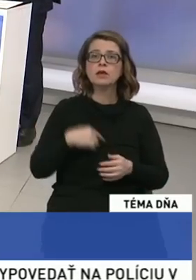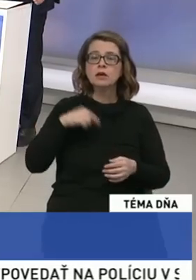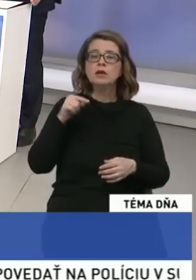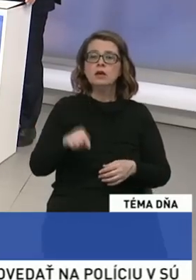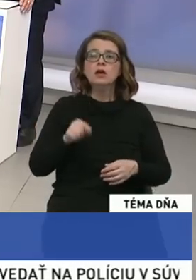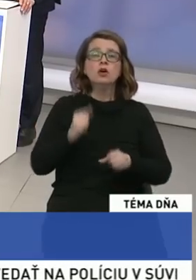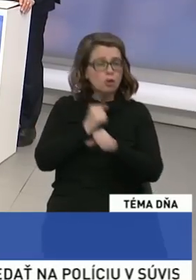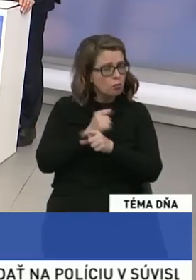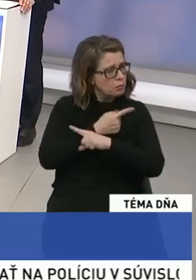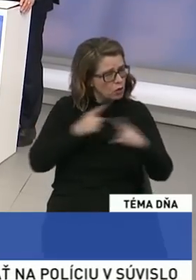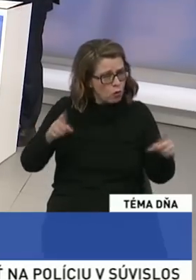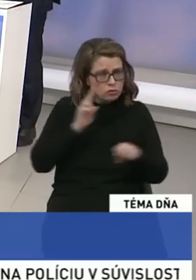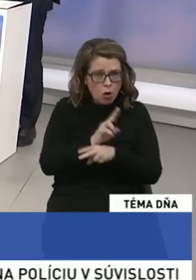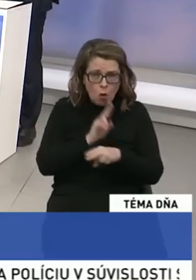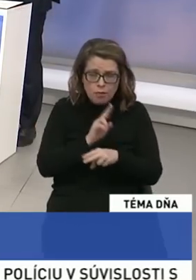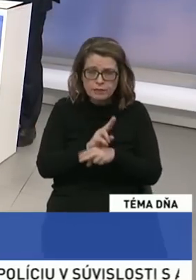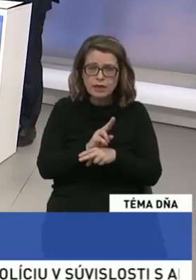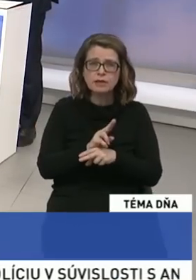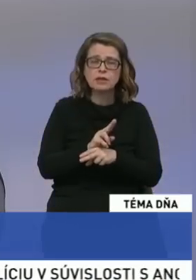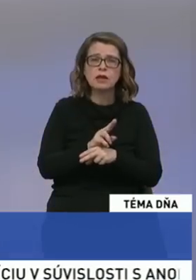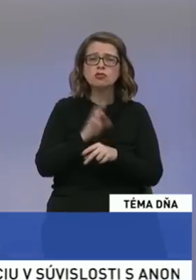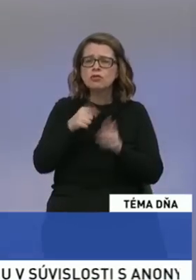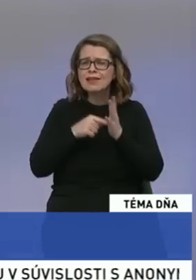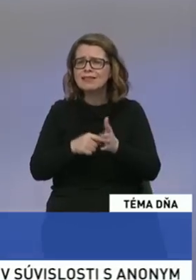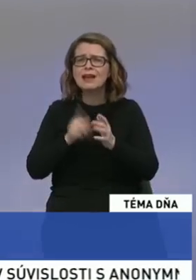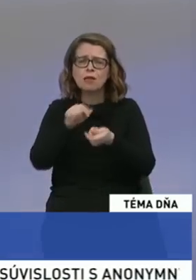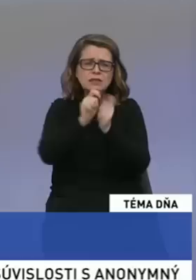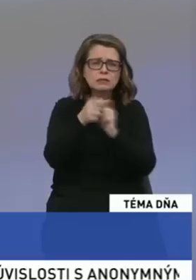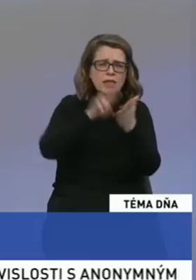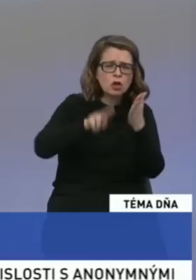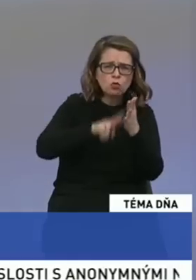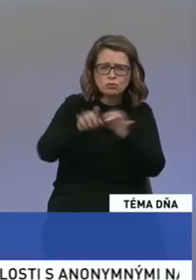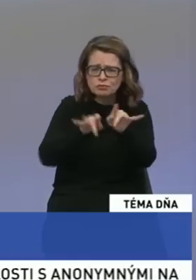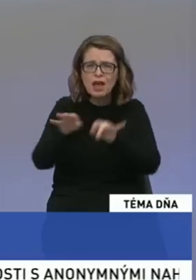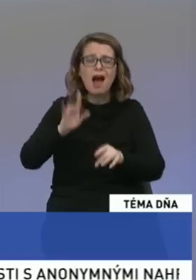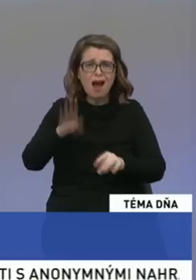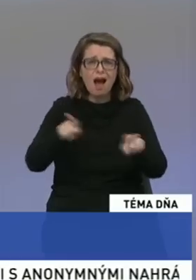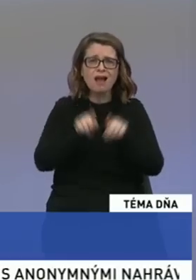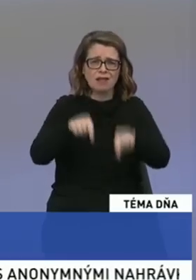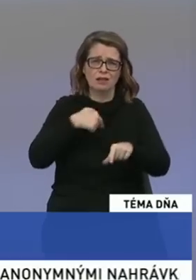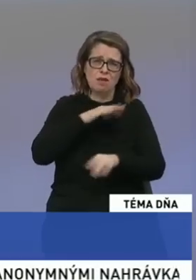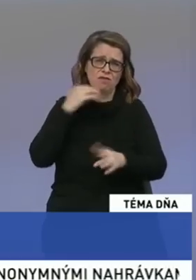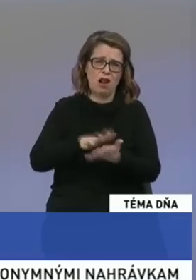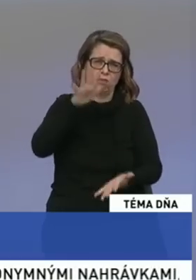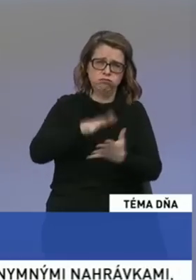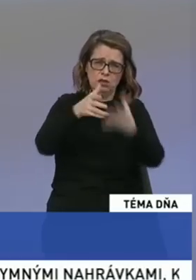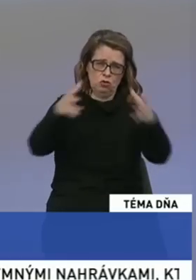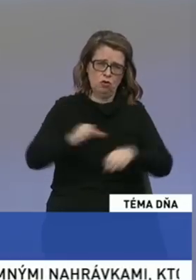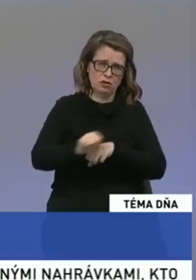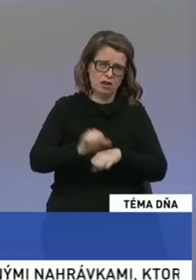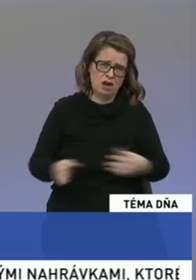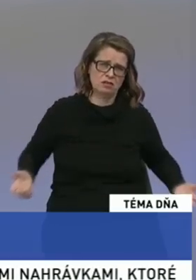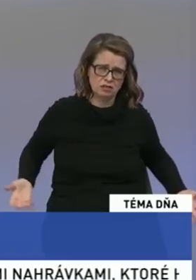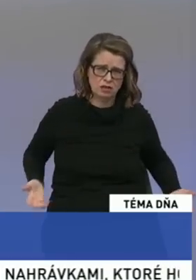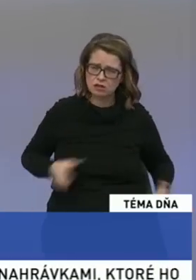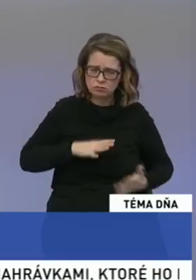opatrenia, ktoré sa týkajú najmä informatizácie úradov. Nefunguje to tak, ako by to mohlo fungovať. Je ešte pred nami zrejme tá